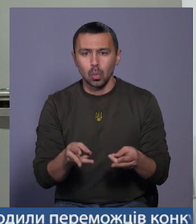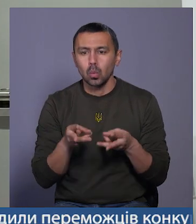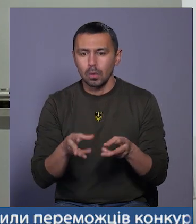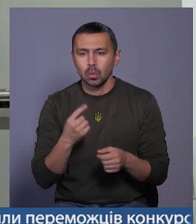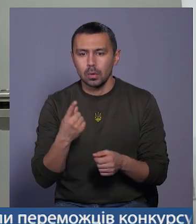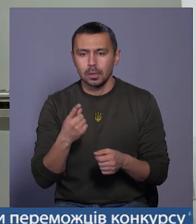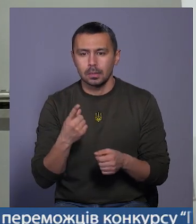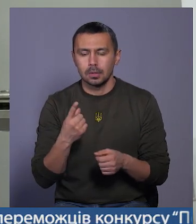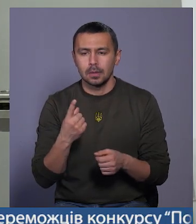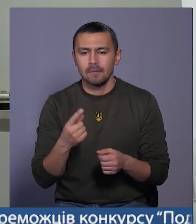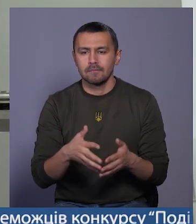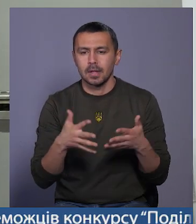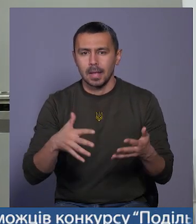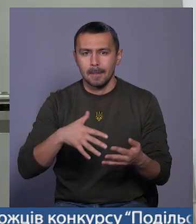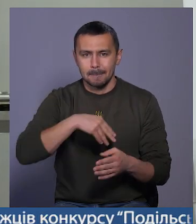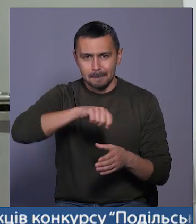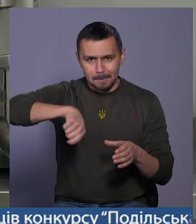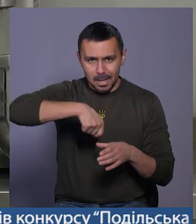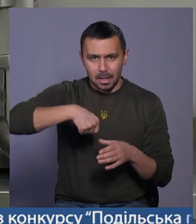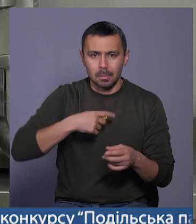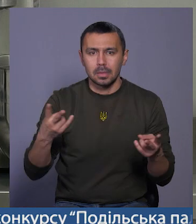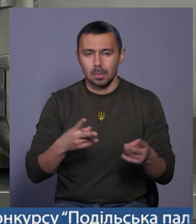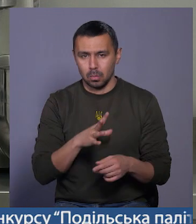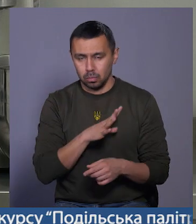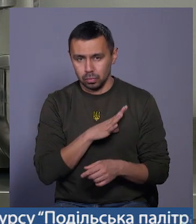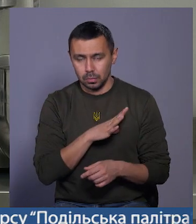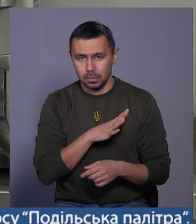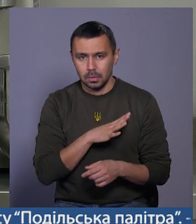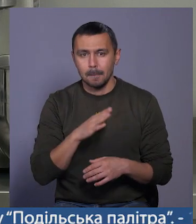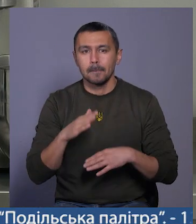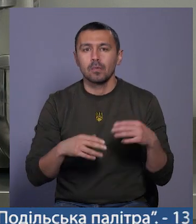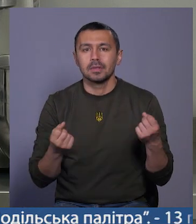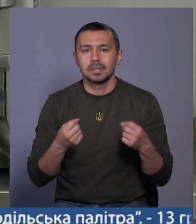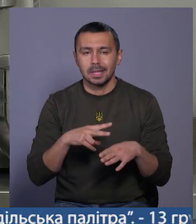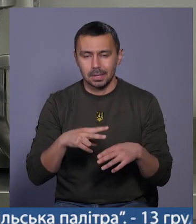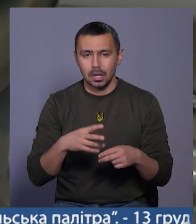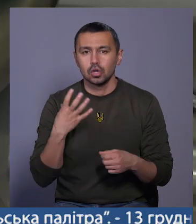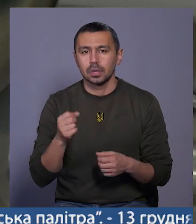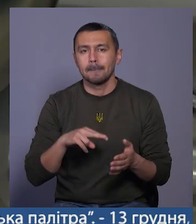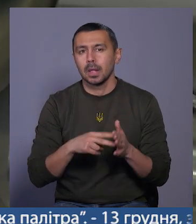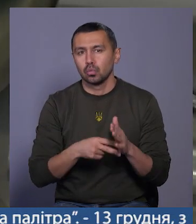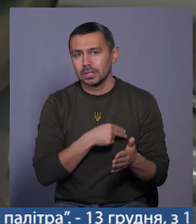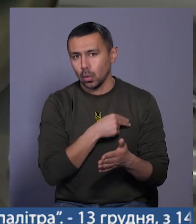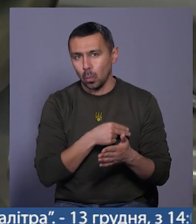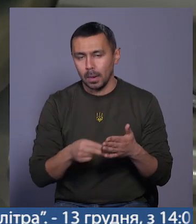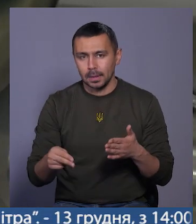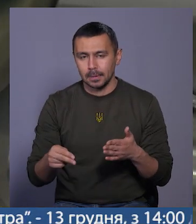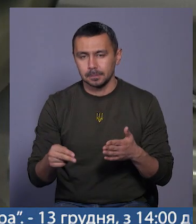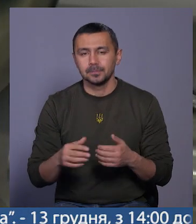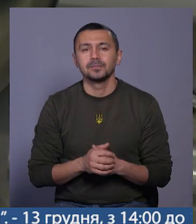ще один планетарний великий міксер, який нам також був потрібен, професійний блендер. Ще планую закупити